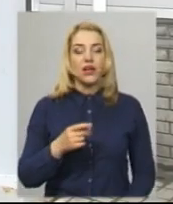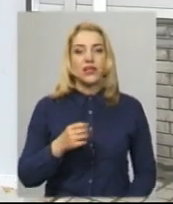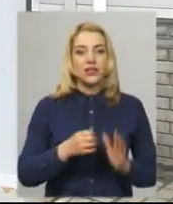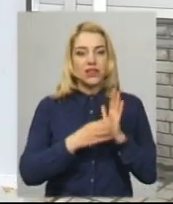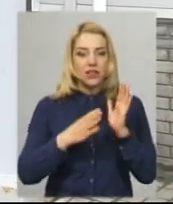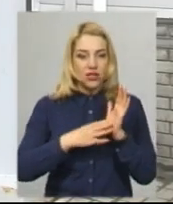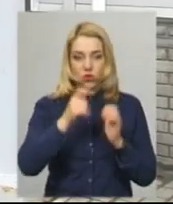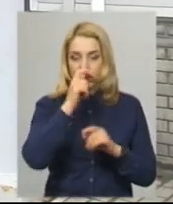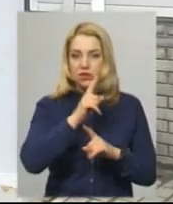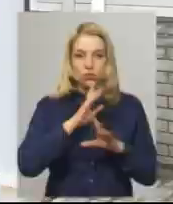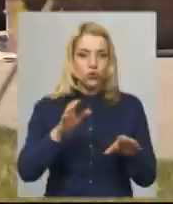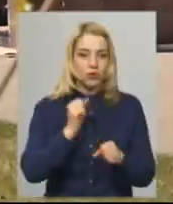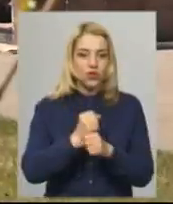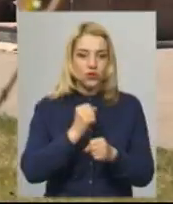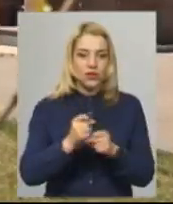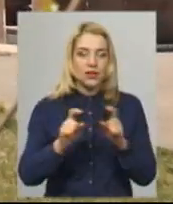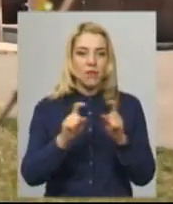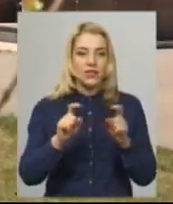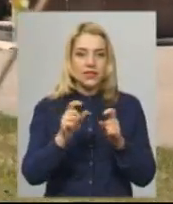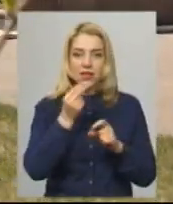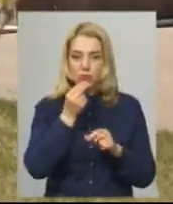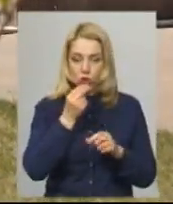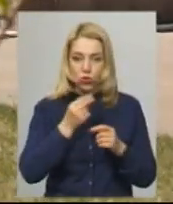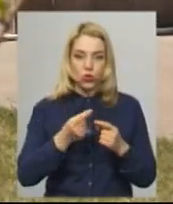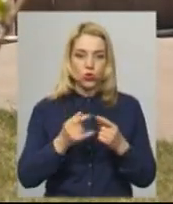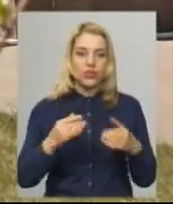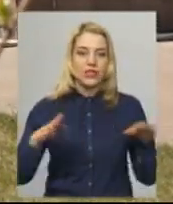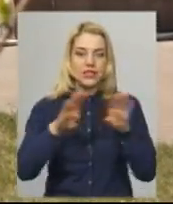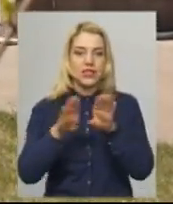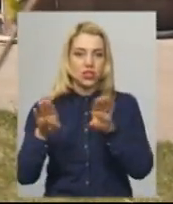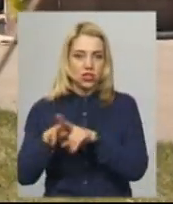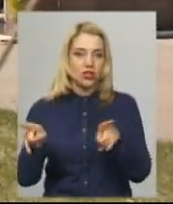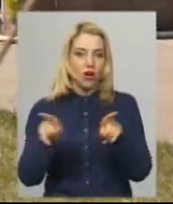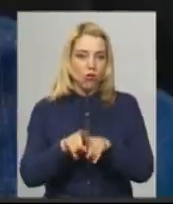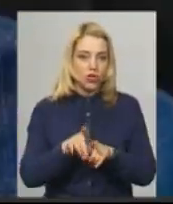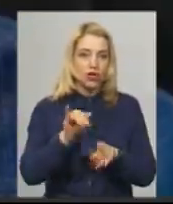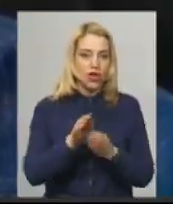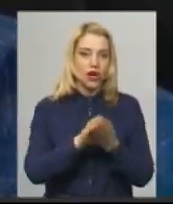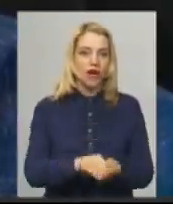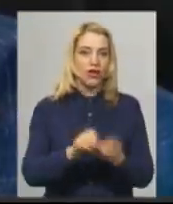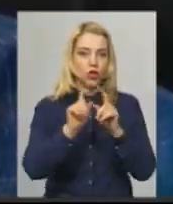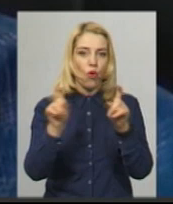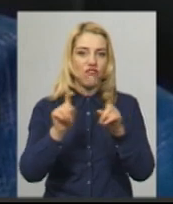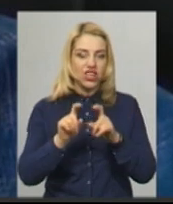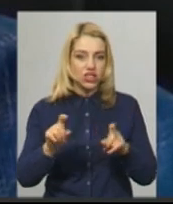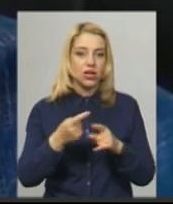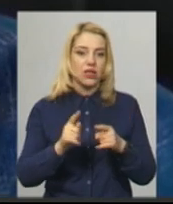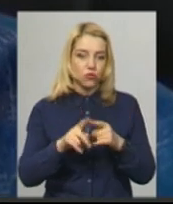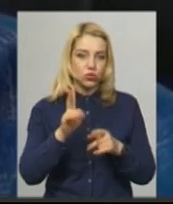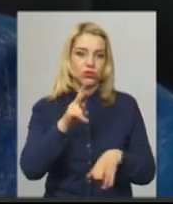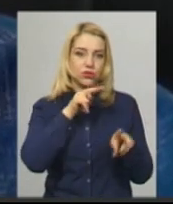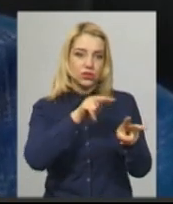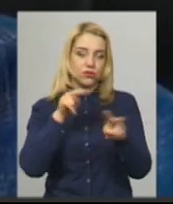працюватимуть продуктові магазини. Зачинять на вихідні дні у Хмельницькому і кладовища. На них чергуватимуть патрулі, додає Олександр